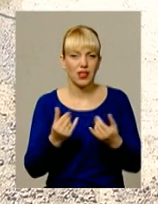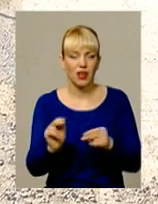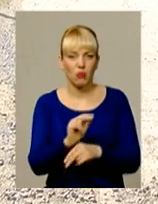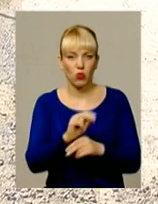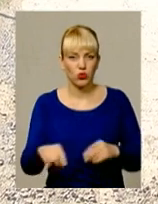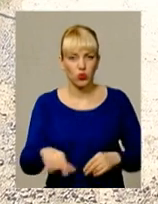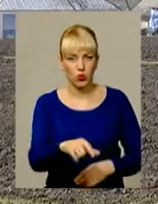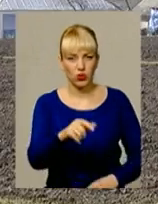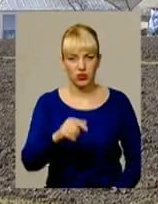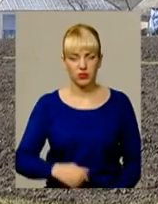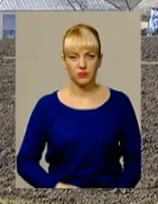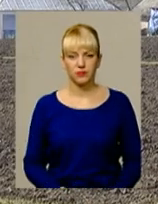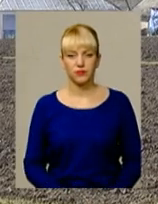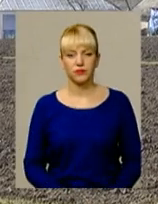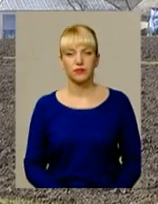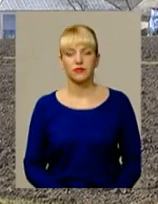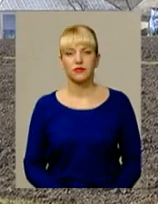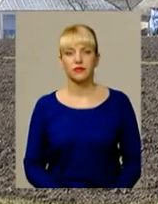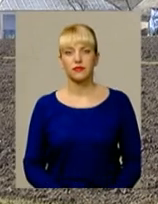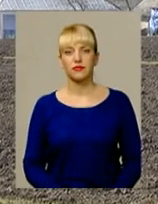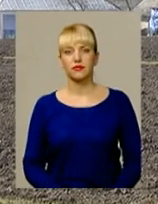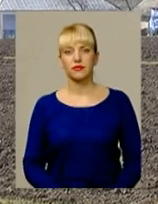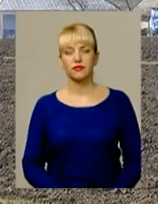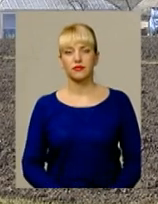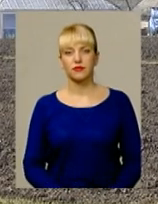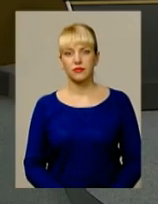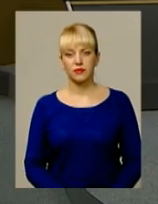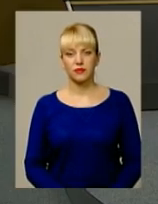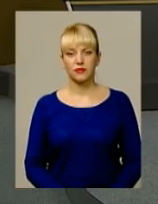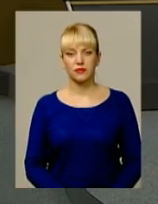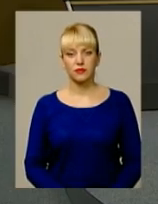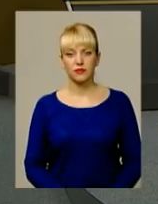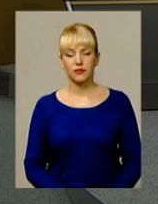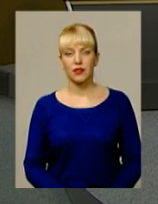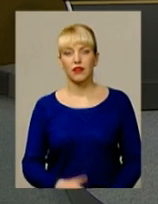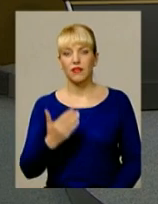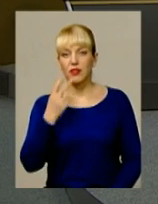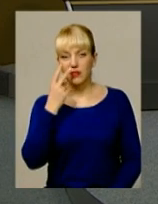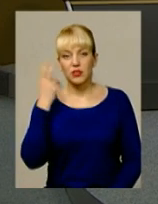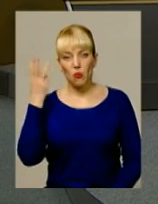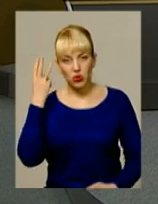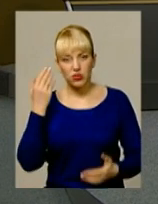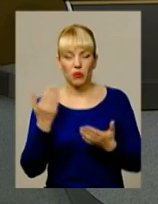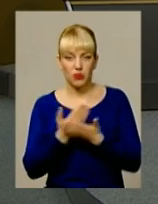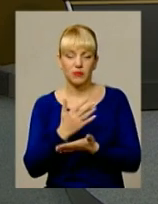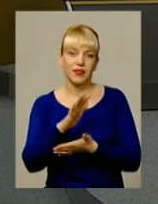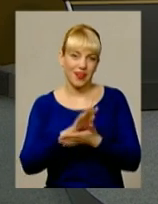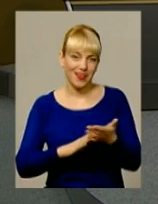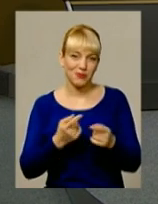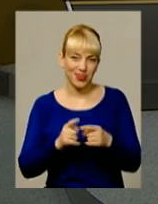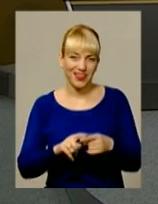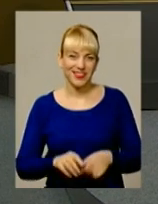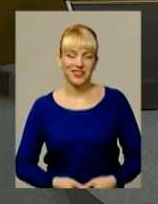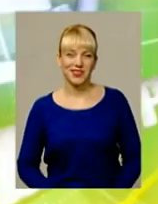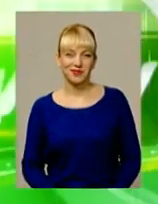Олександр Горішевський з Городоцького району для інформаційного випуску. Ви дивитесь Подільську панораму. Далі про таке.